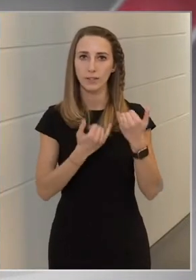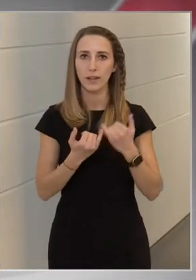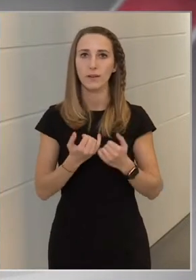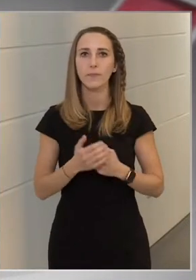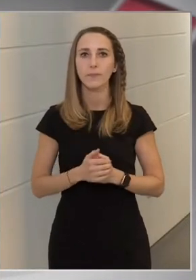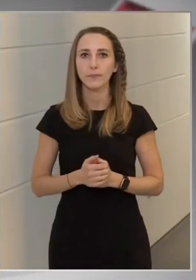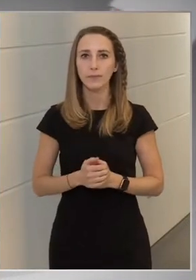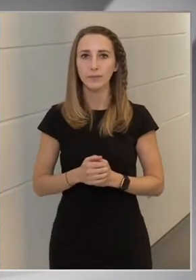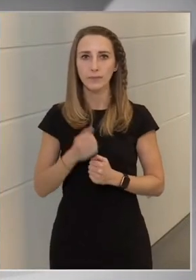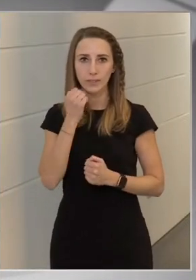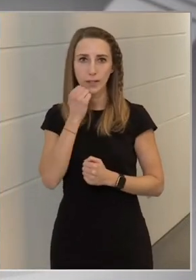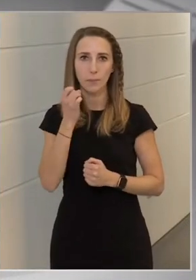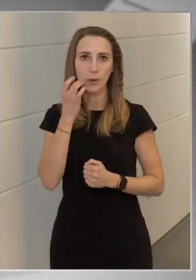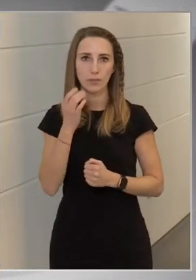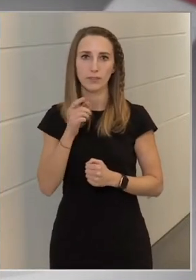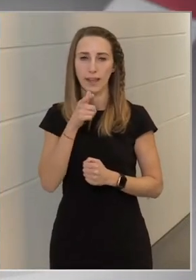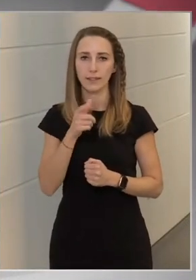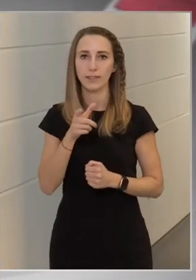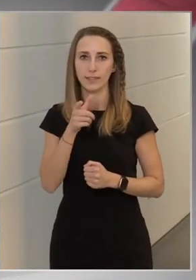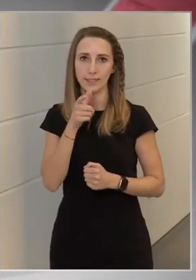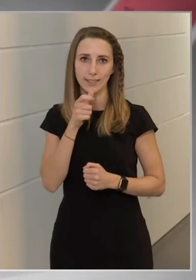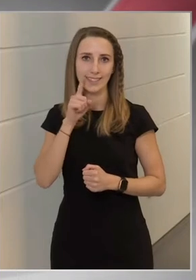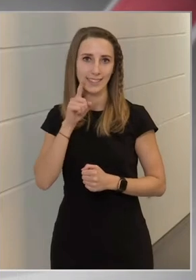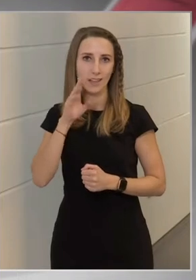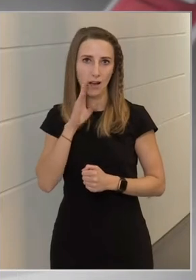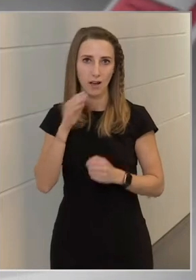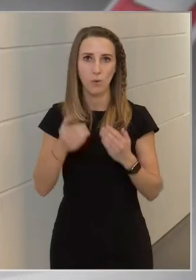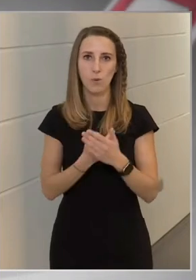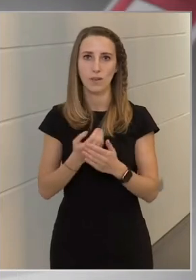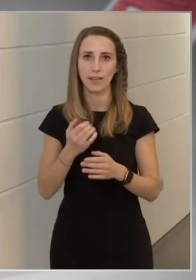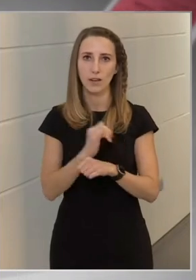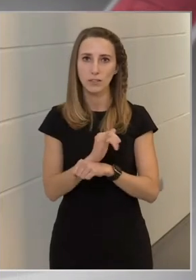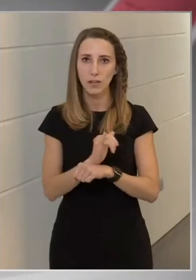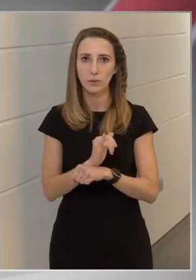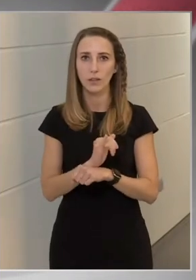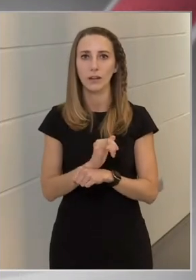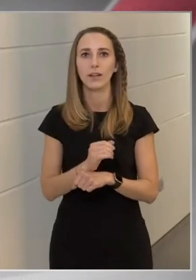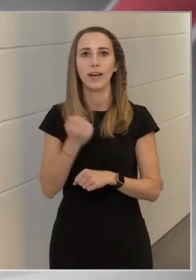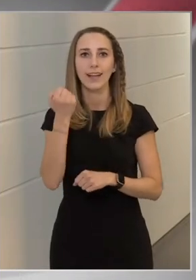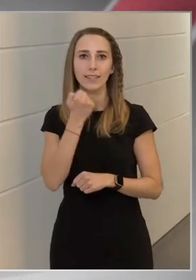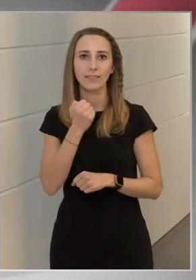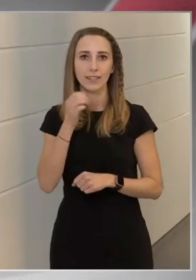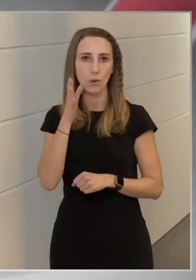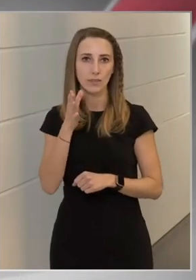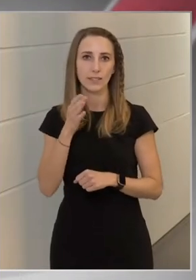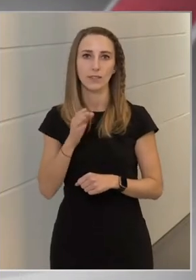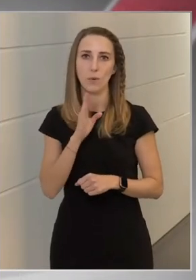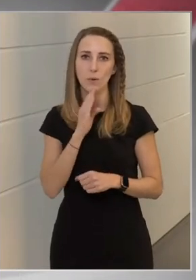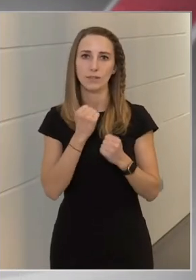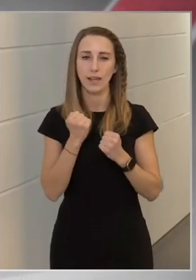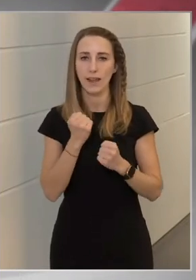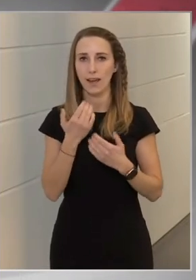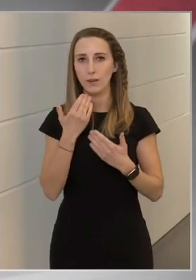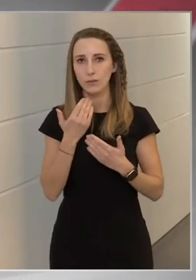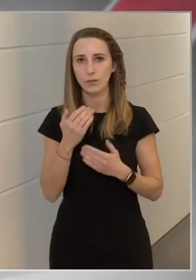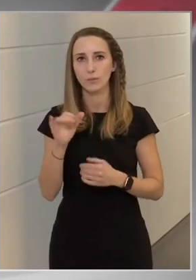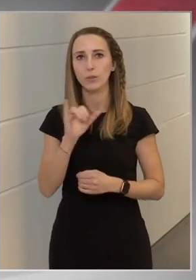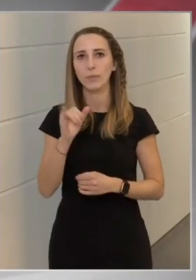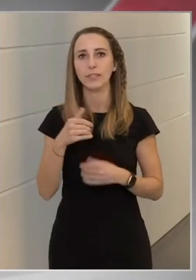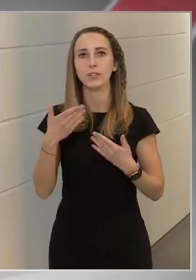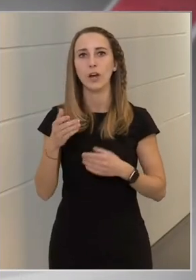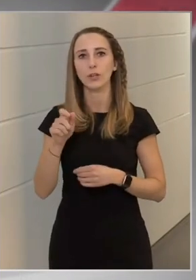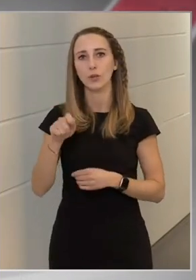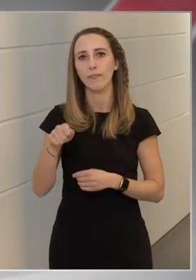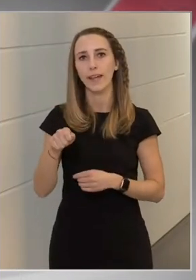William Burns lett a CIA, a Központi Hírszerző ügynökség új igazgatója, aki David Constein ősszel leköszönt budapesti nagykövetet azzal